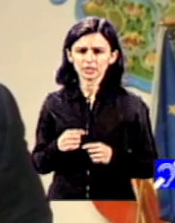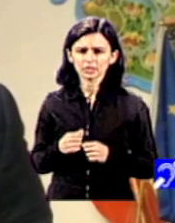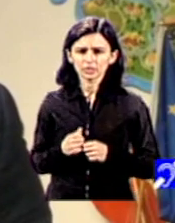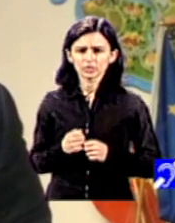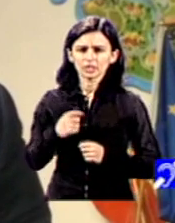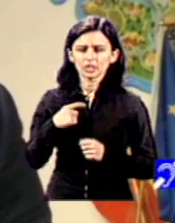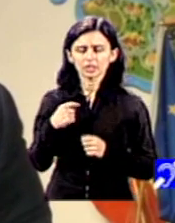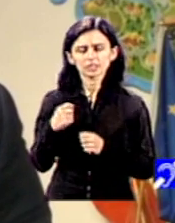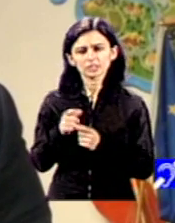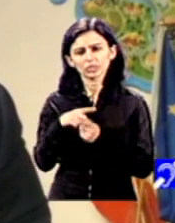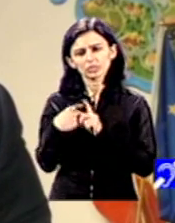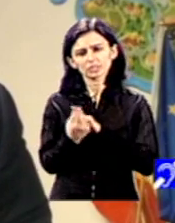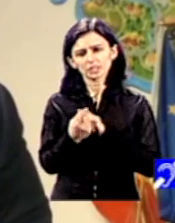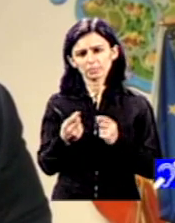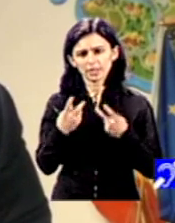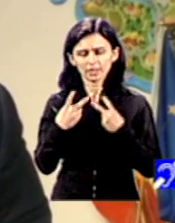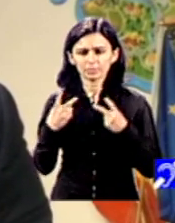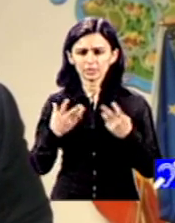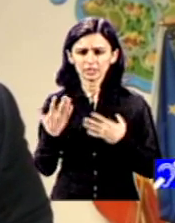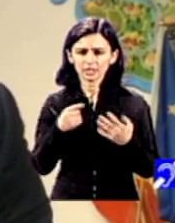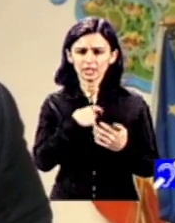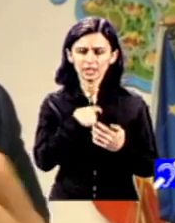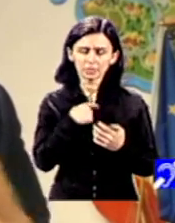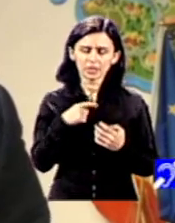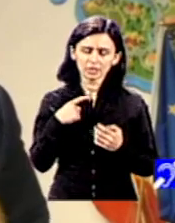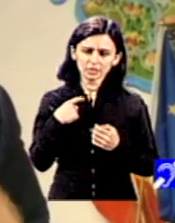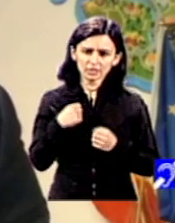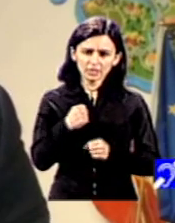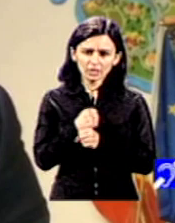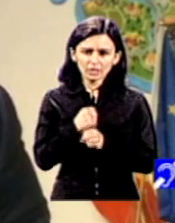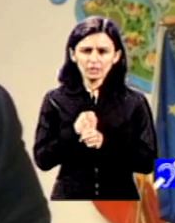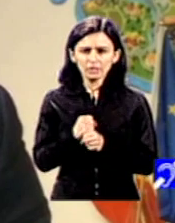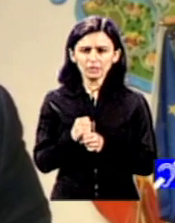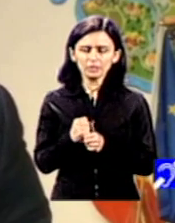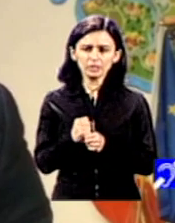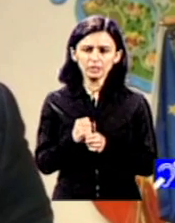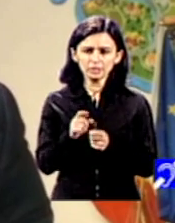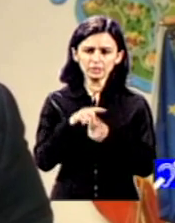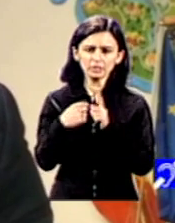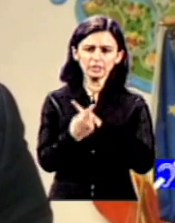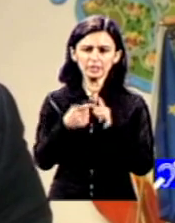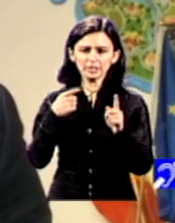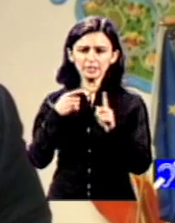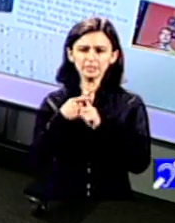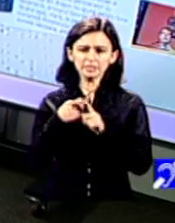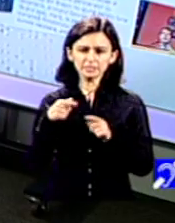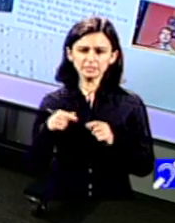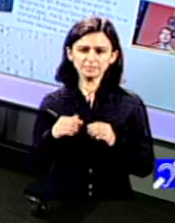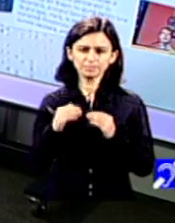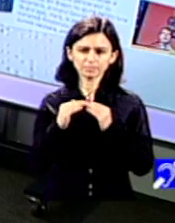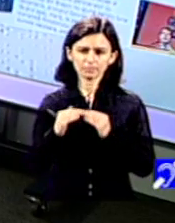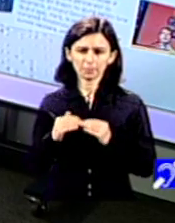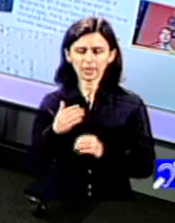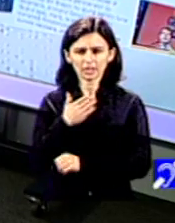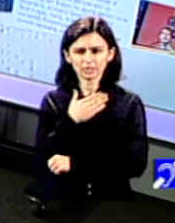asta este o reformă importantă care poate fi dusă, inclusiv cu reașezarea rolurilor în acest cadru național pe